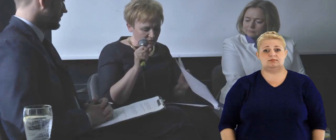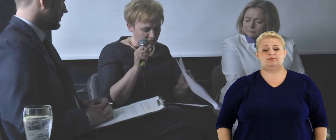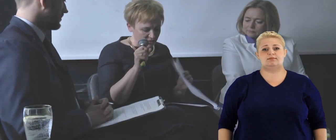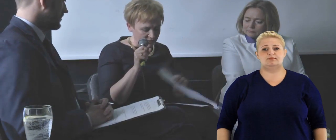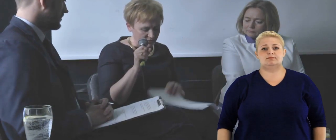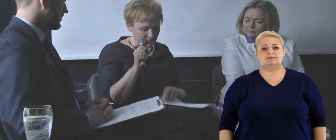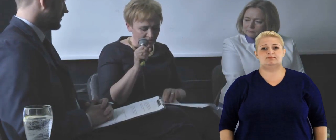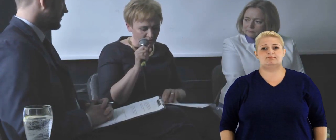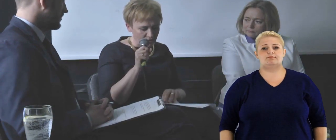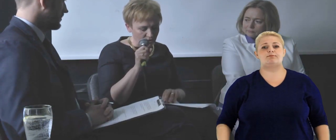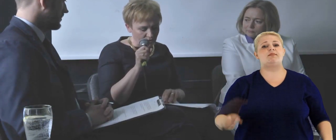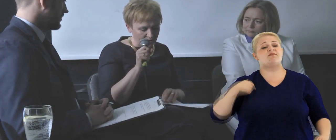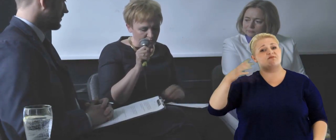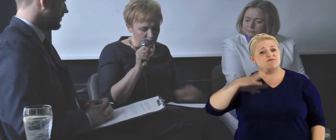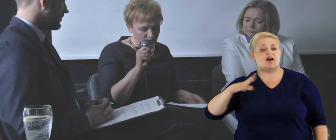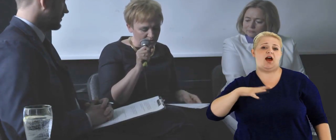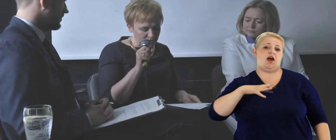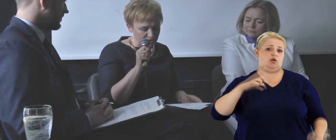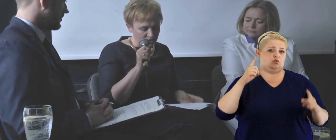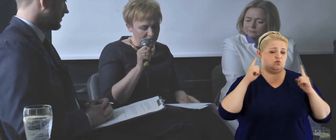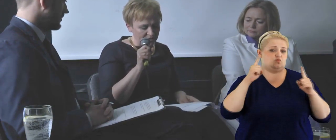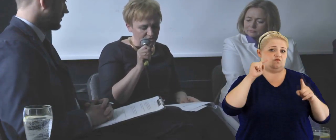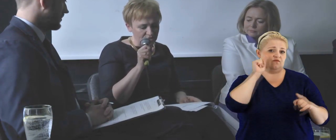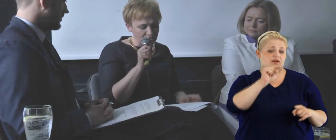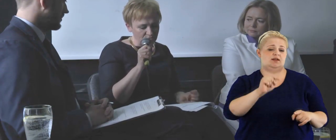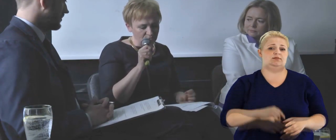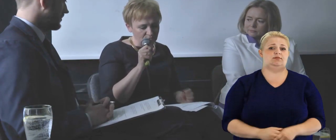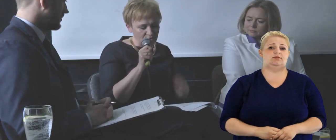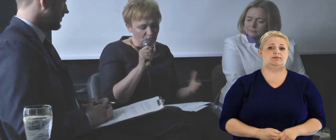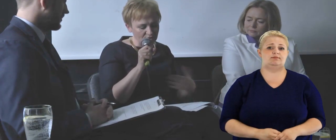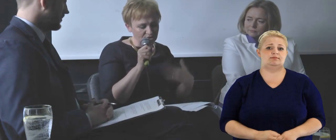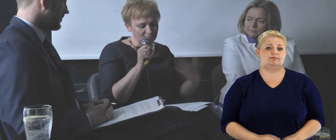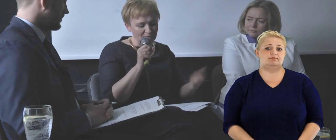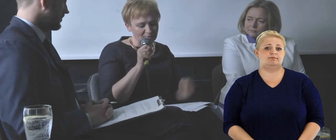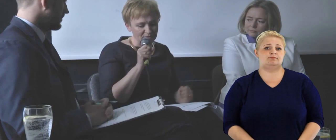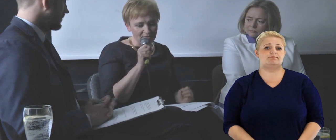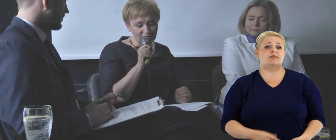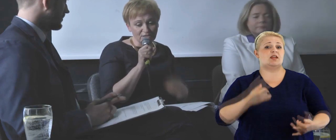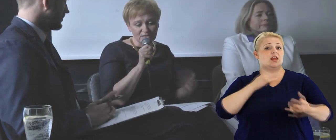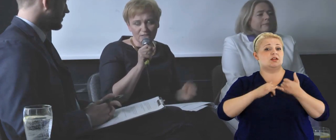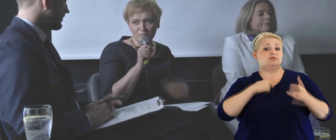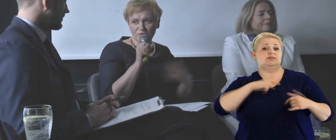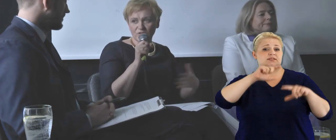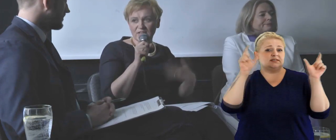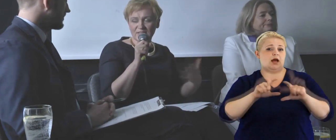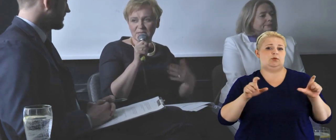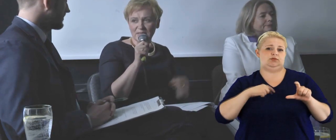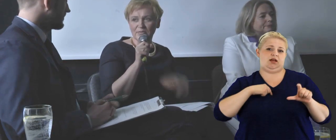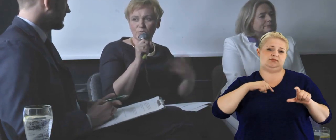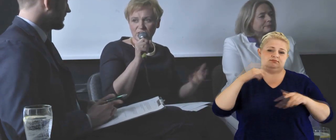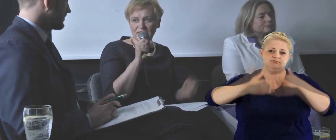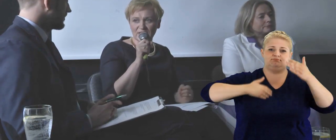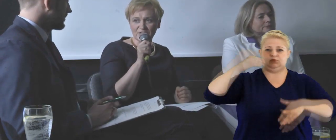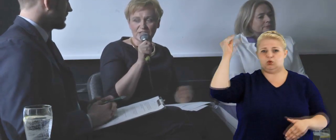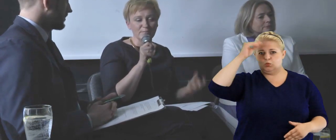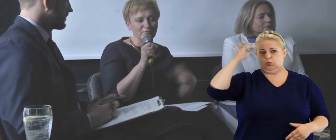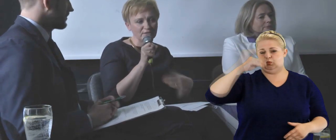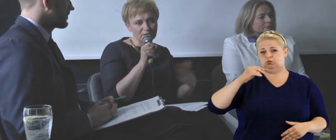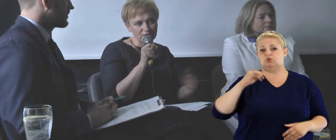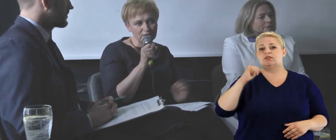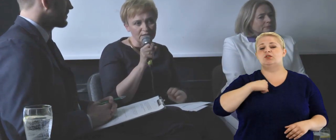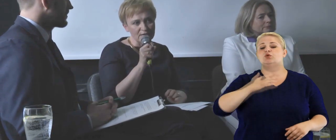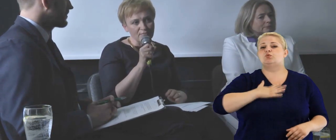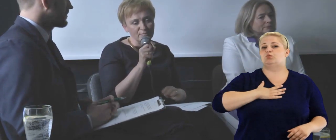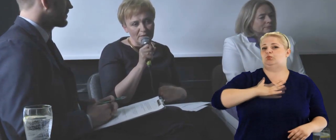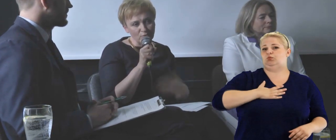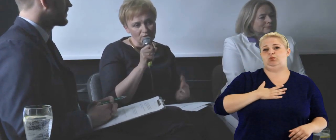Myślę, że warto tylko podkreślić jeszcze ciągle, że mamy, znaczy jesteśmy ciągle na tym etapie uczenia się i mam